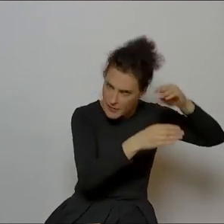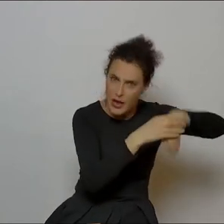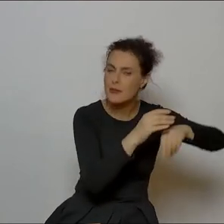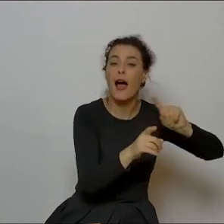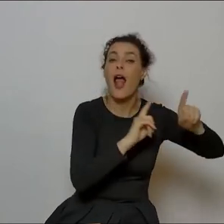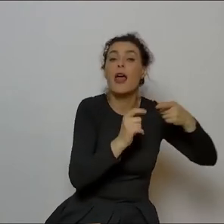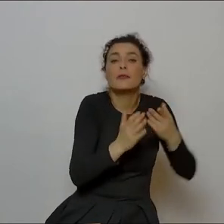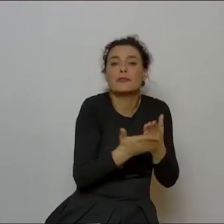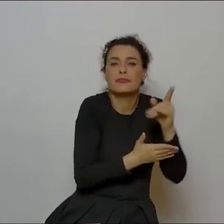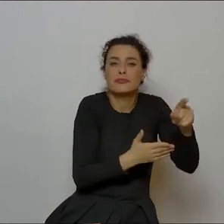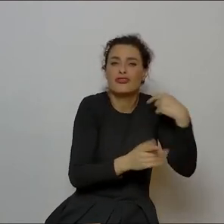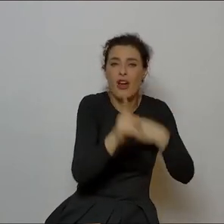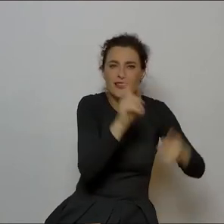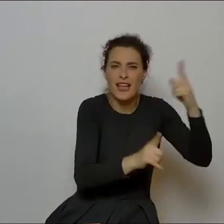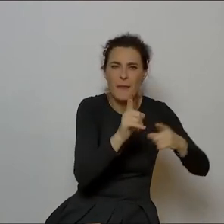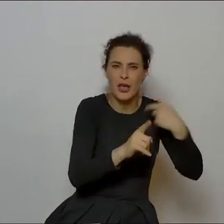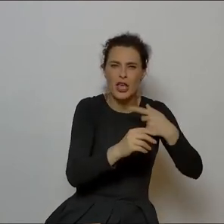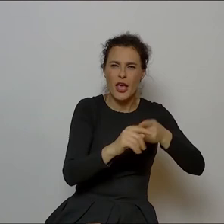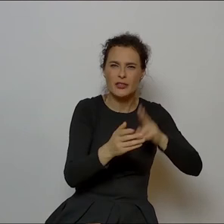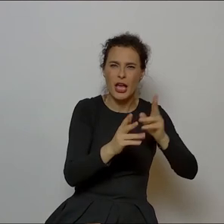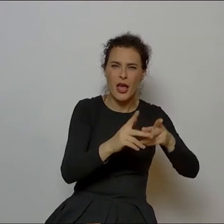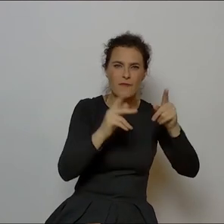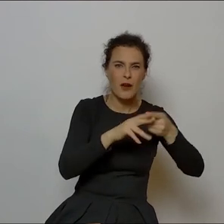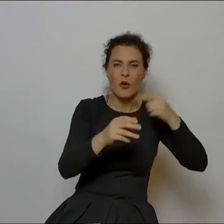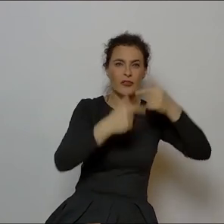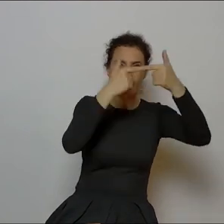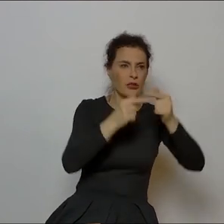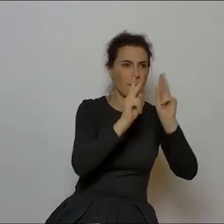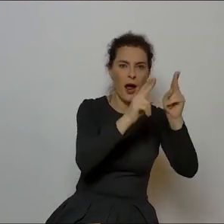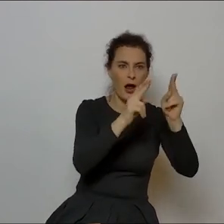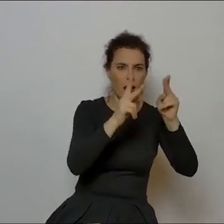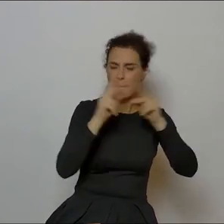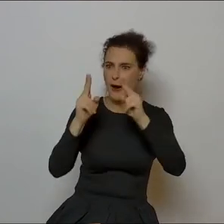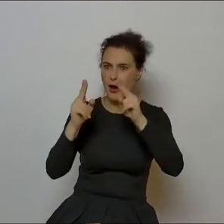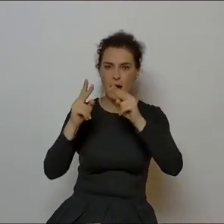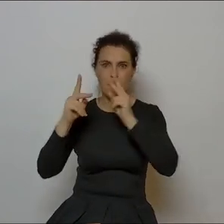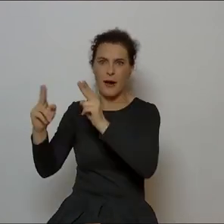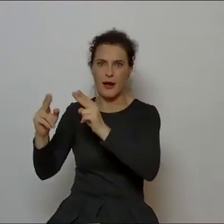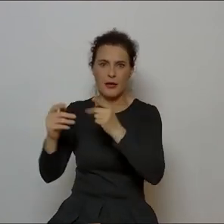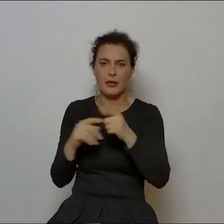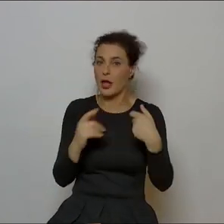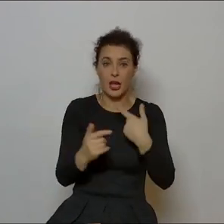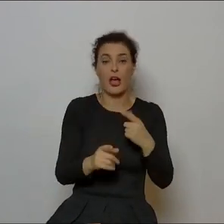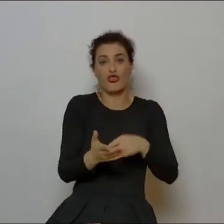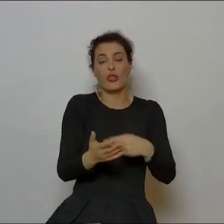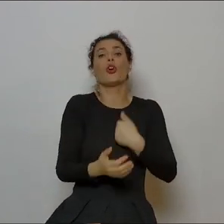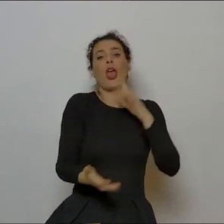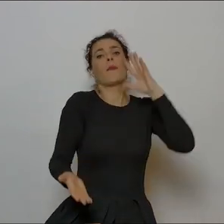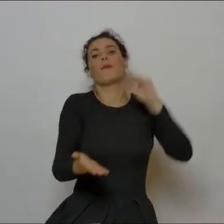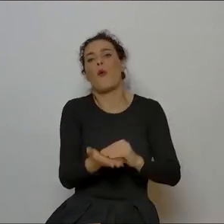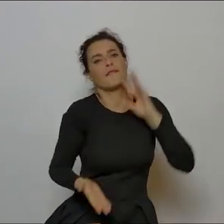właśnie przez to, że czasami są takie szarpane frazy czy krótkie na przykład w moich piosenkach bardzo często ja powtarzam